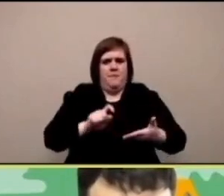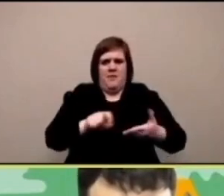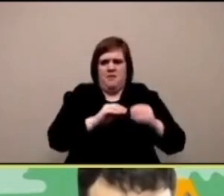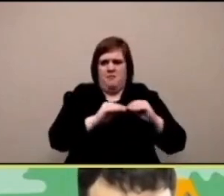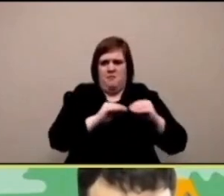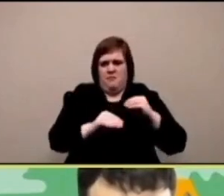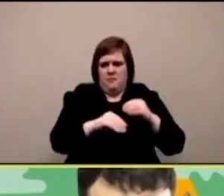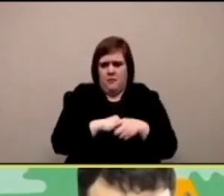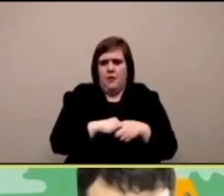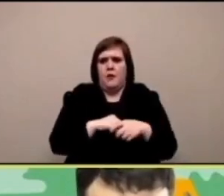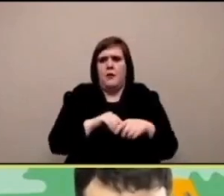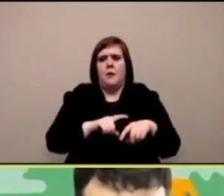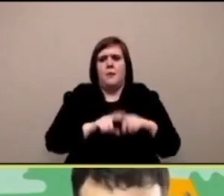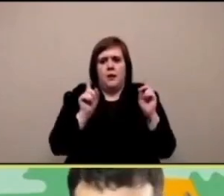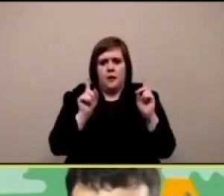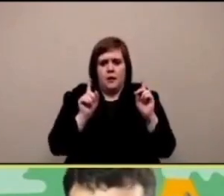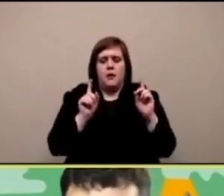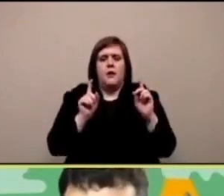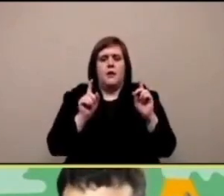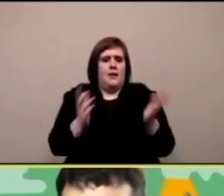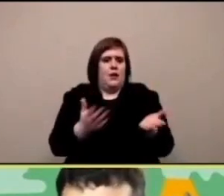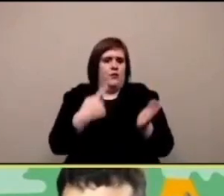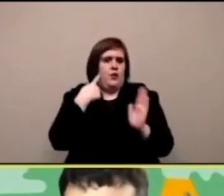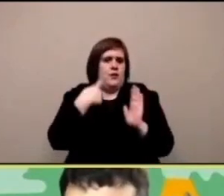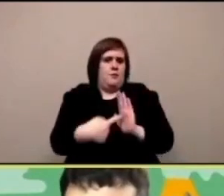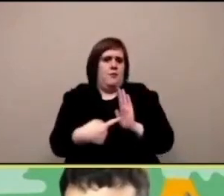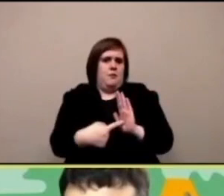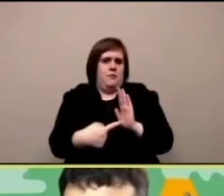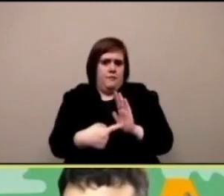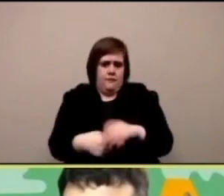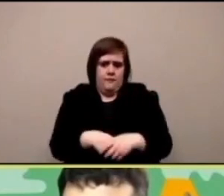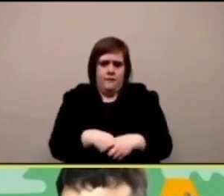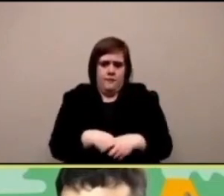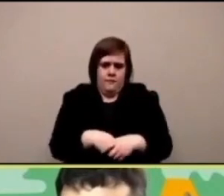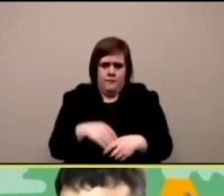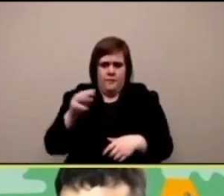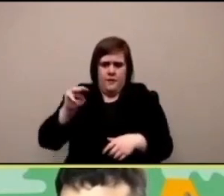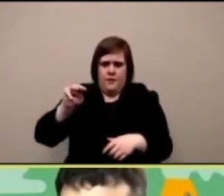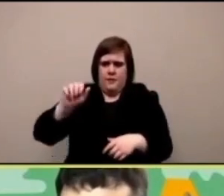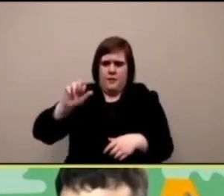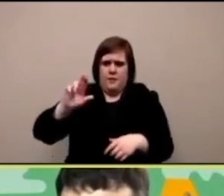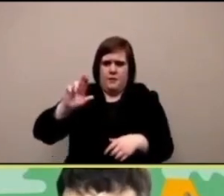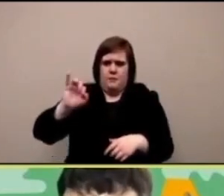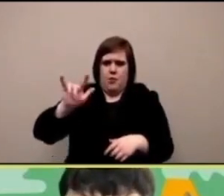non è ancora pronto per i bambini perché ci sono ancora dei problemi in questa parte però